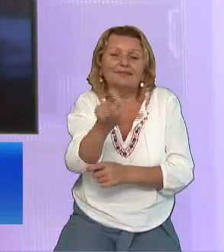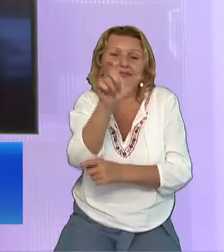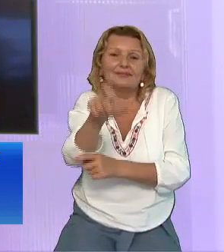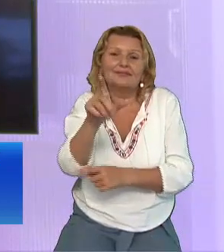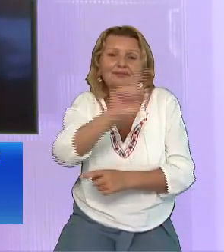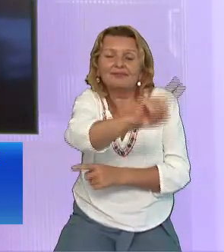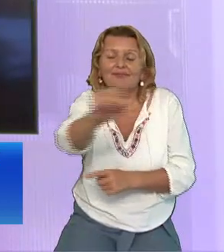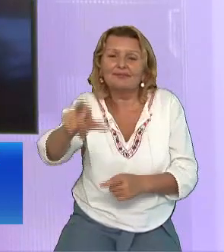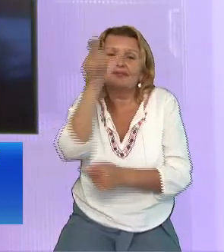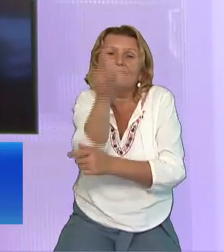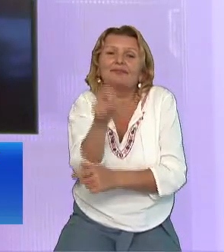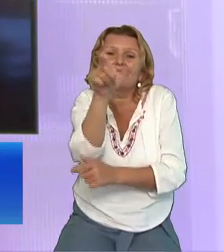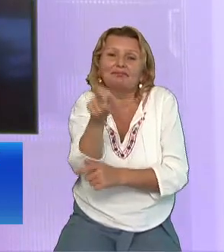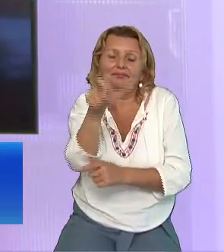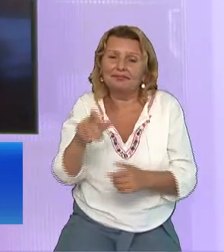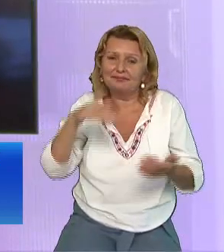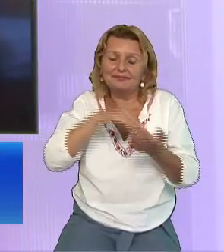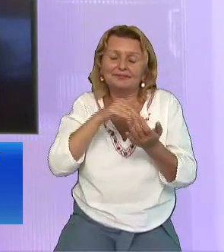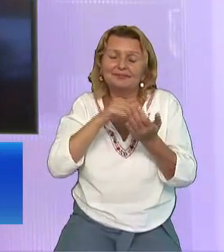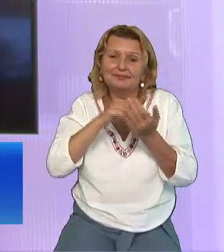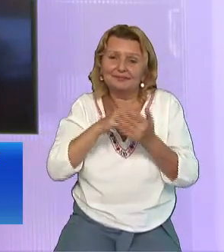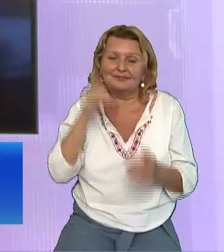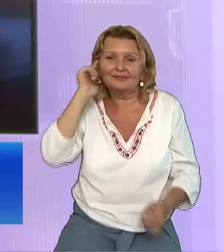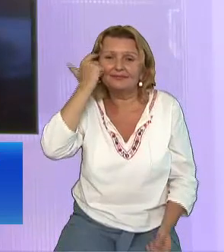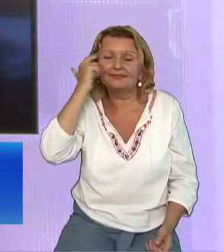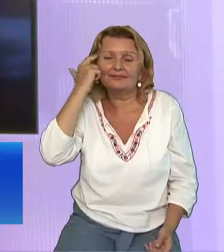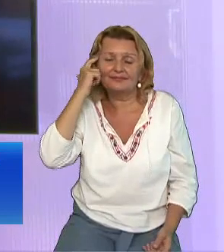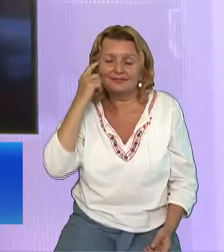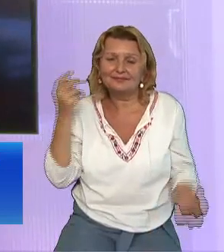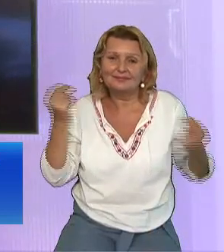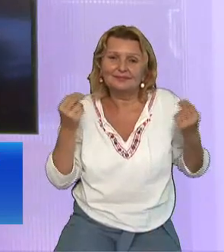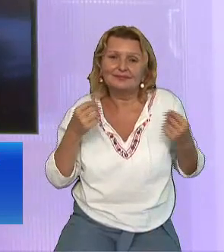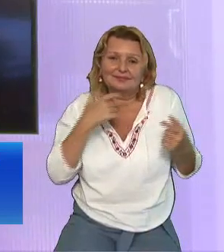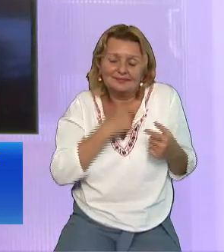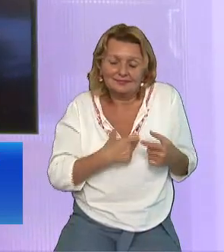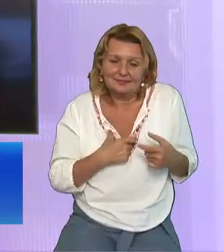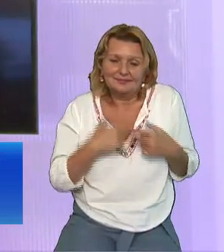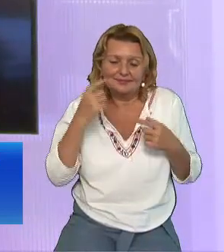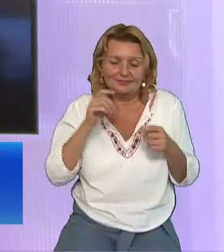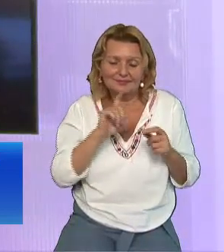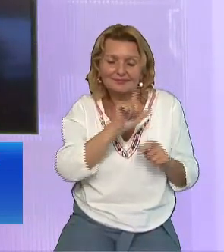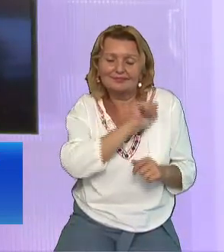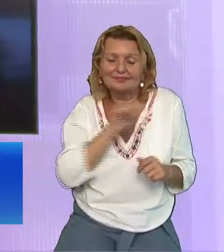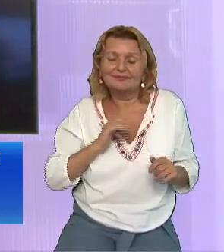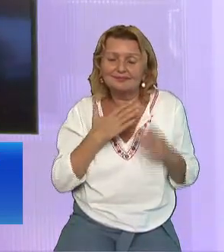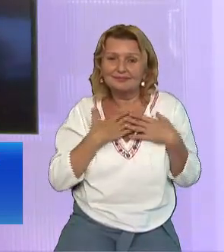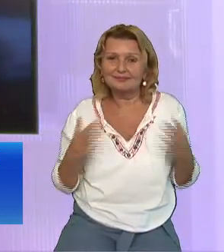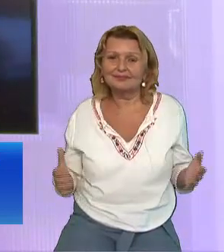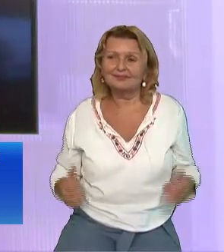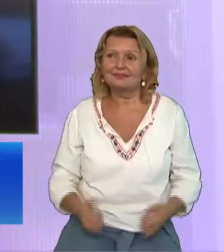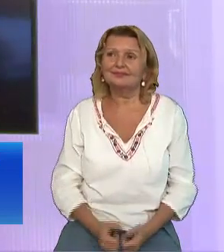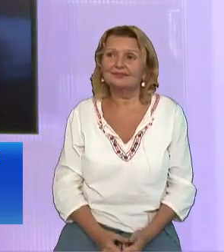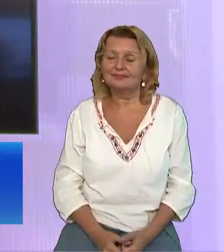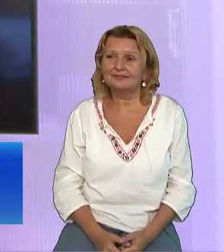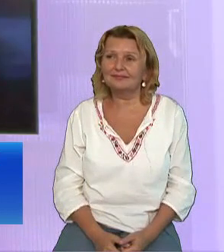Pastorii pot greși Preoții pot greși Cel care vă vorbește poate greși Ceea ce este important în această ocazie Este ca voi Dragi